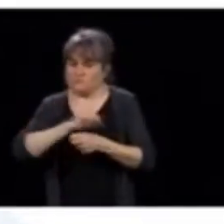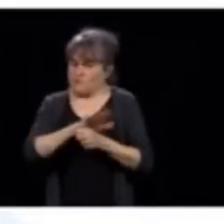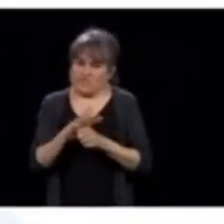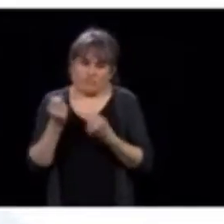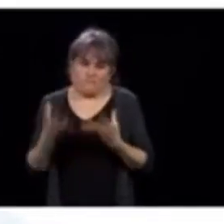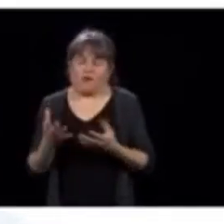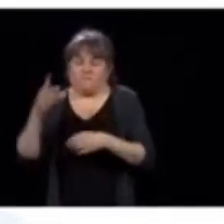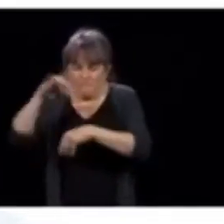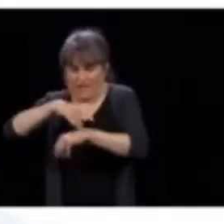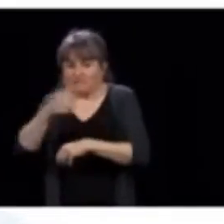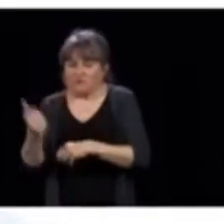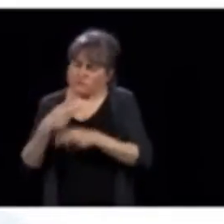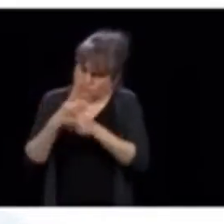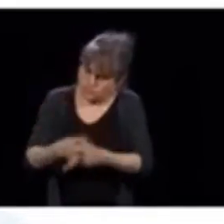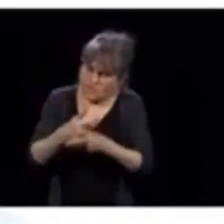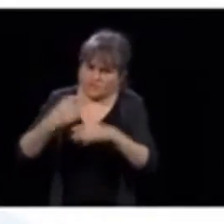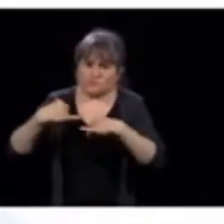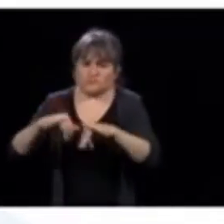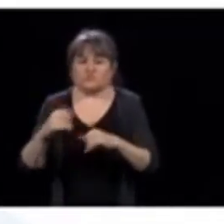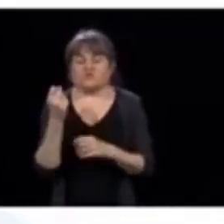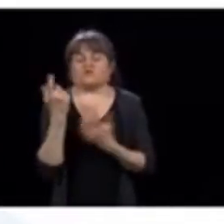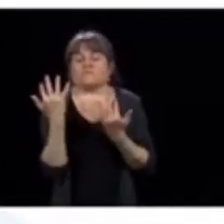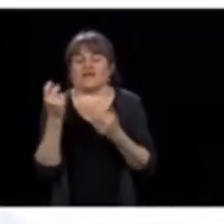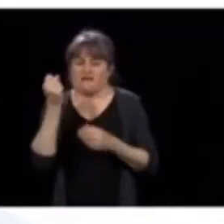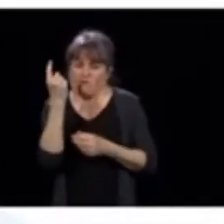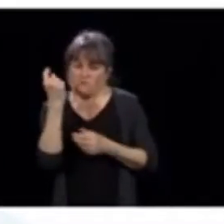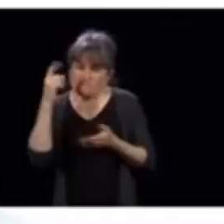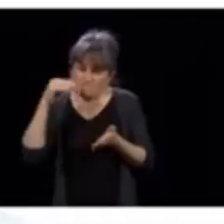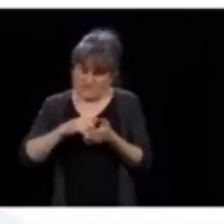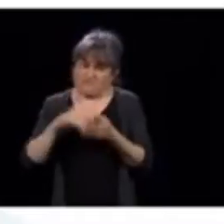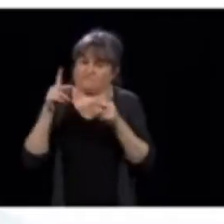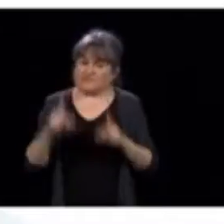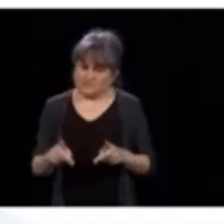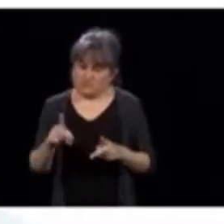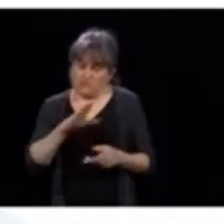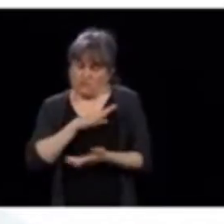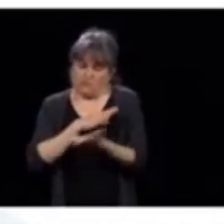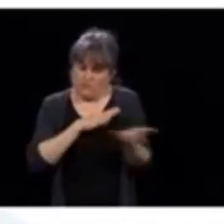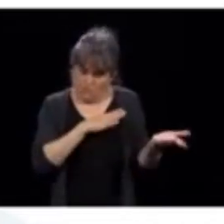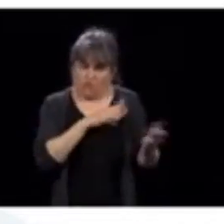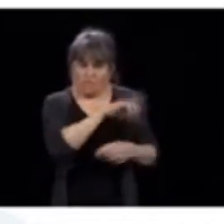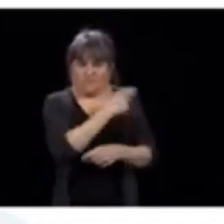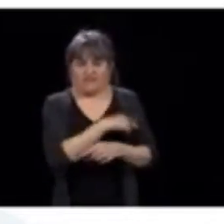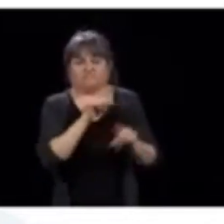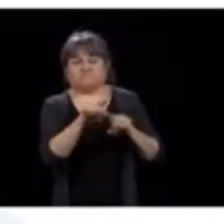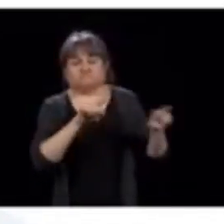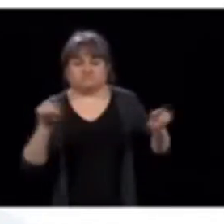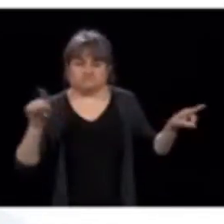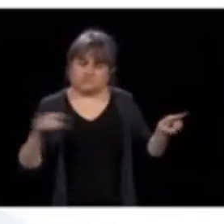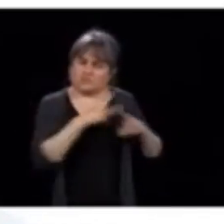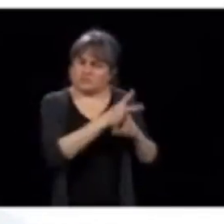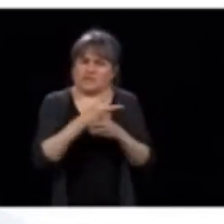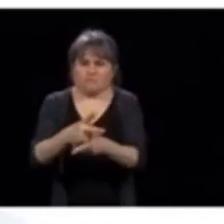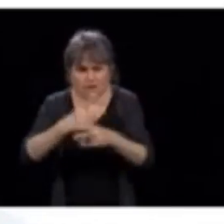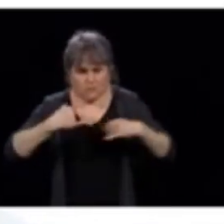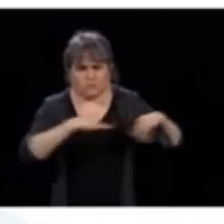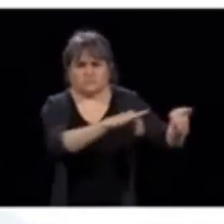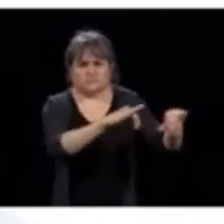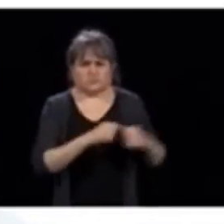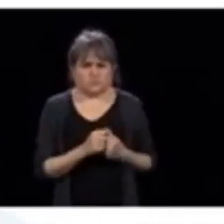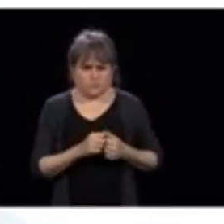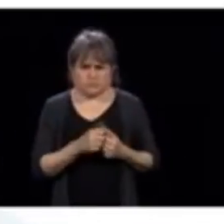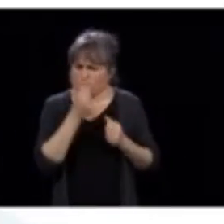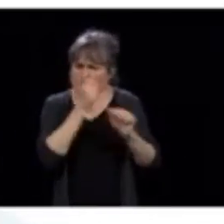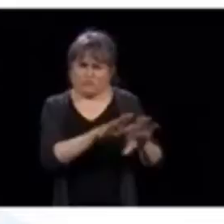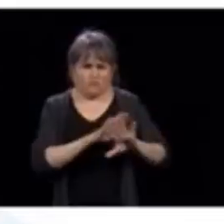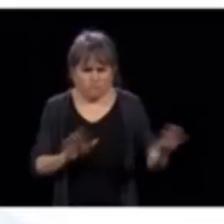On a 11 000 personnes dans nos hôpitaux actuellement qui sont traitées pour d'autres choses que la COVID-19, et les médecins sont là pour eux, ils